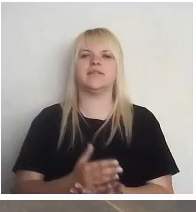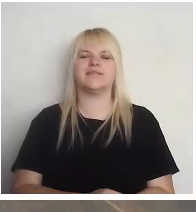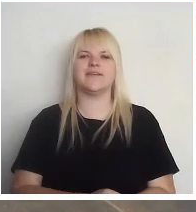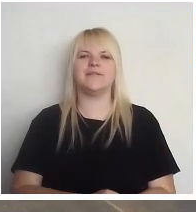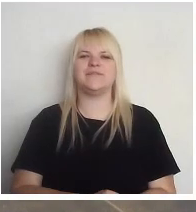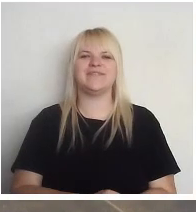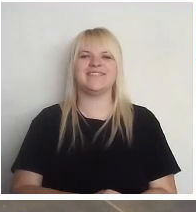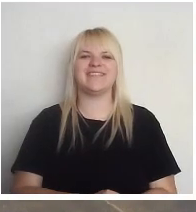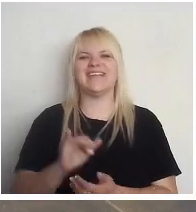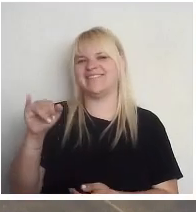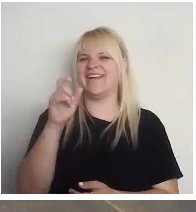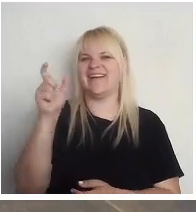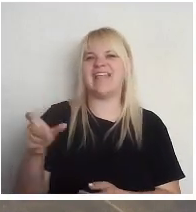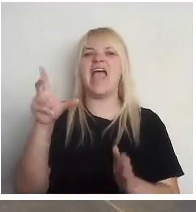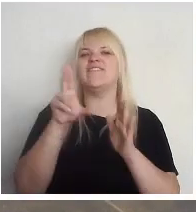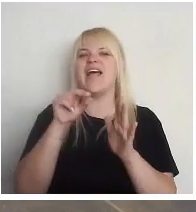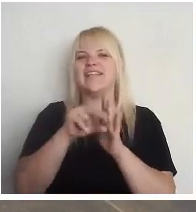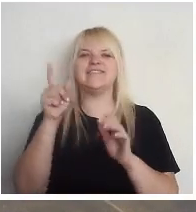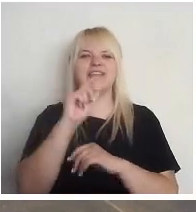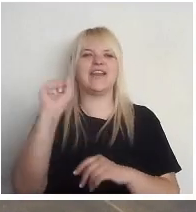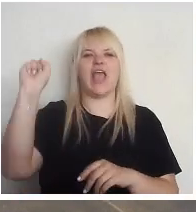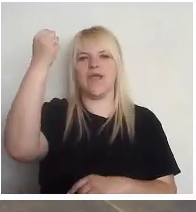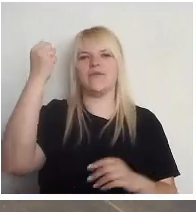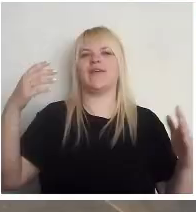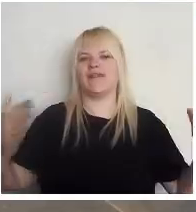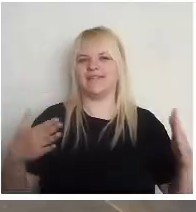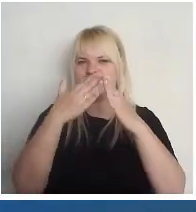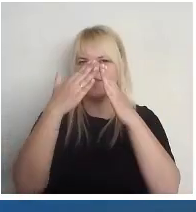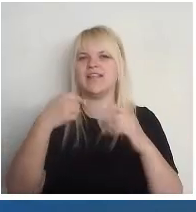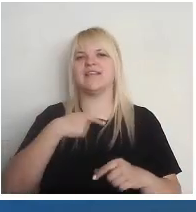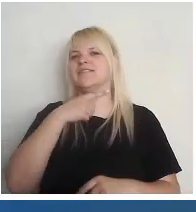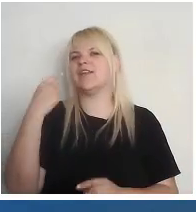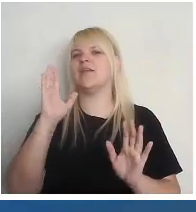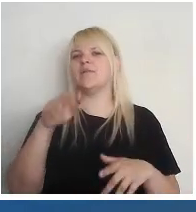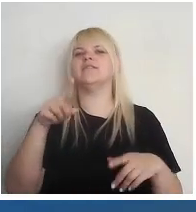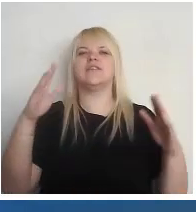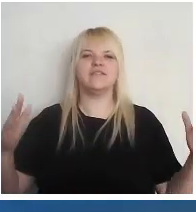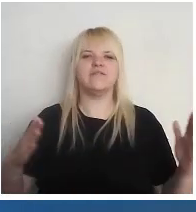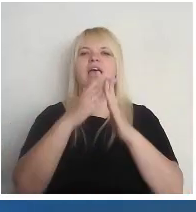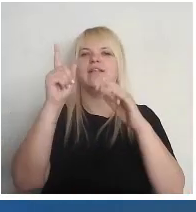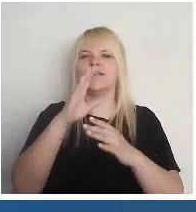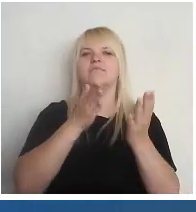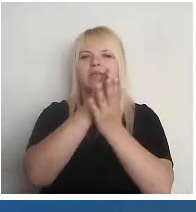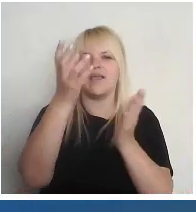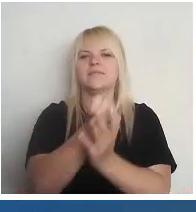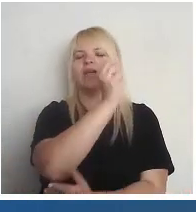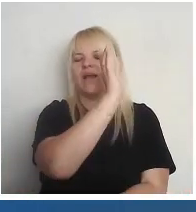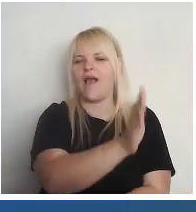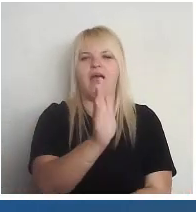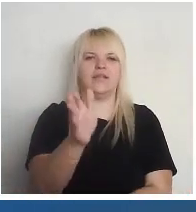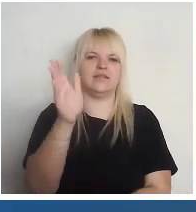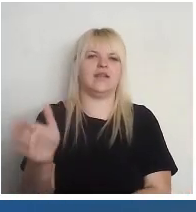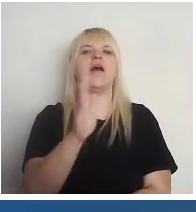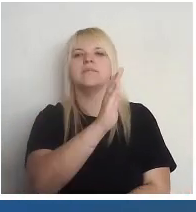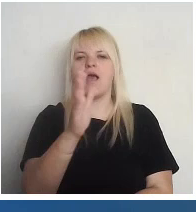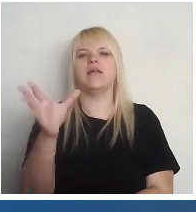Jāni. Vēlēšanas ir demokrātijas svētki. Es gribu, lai šie svētki ir pieejami ik vienam, kas var